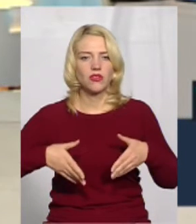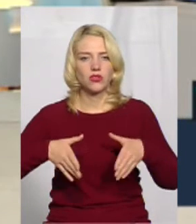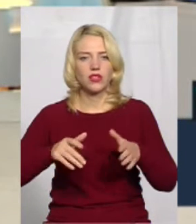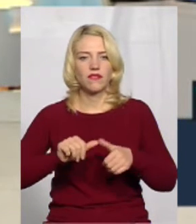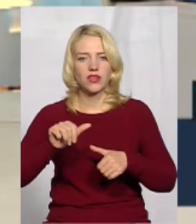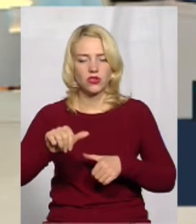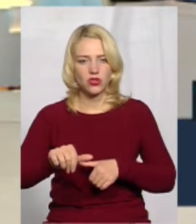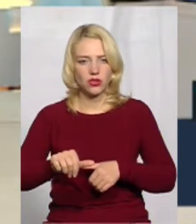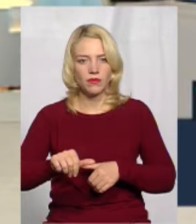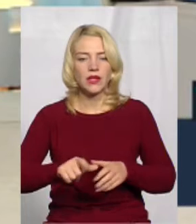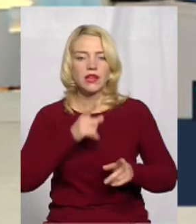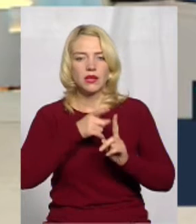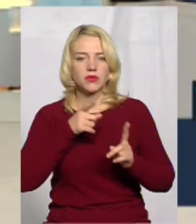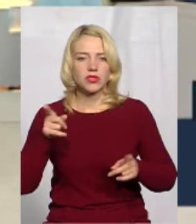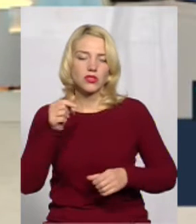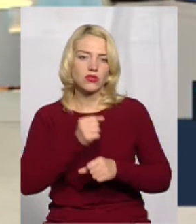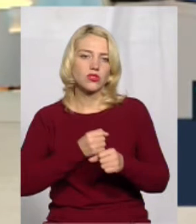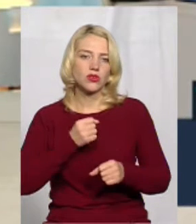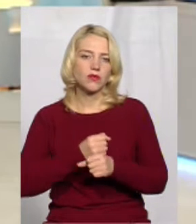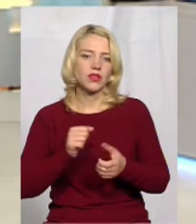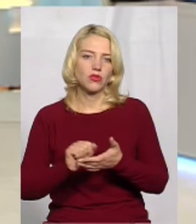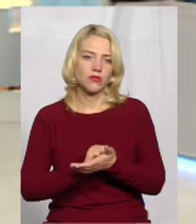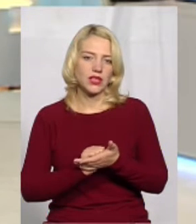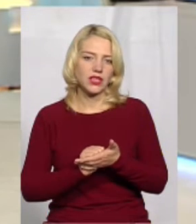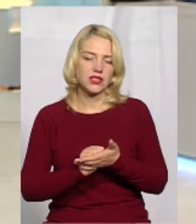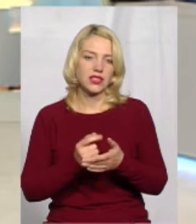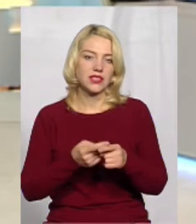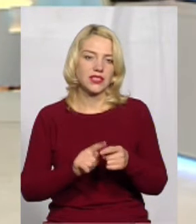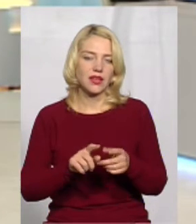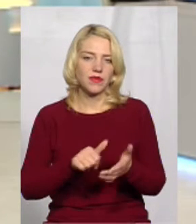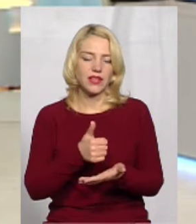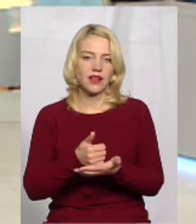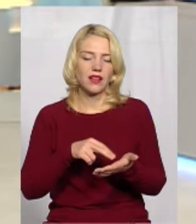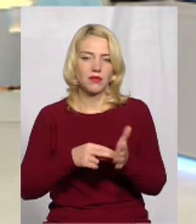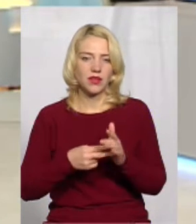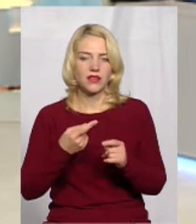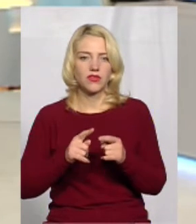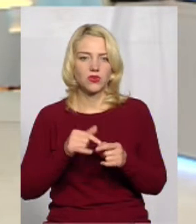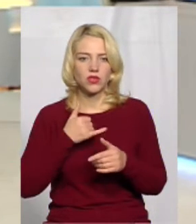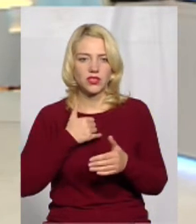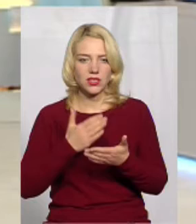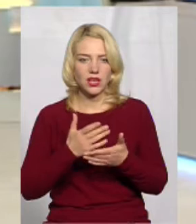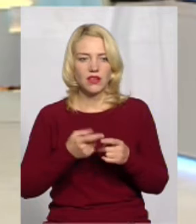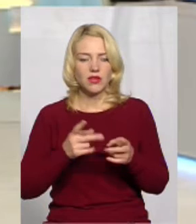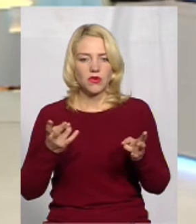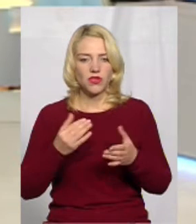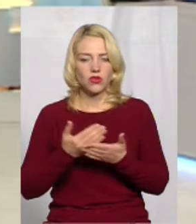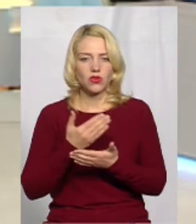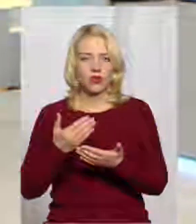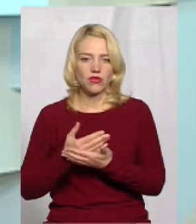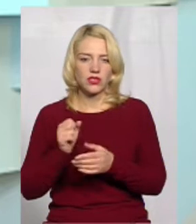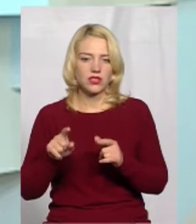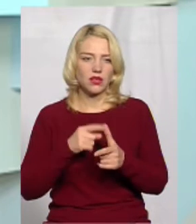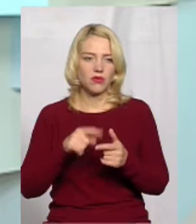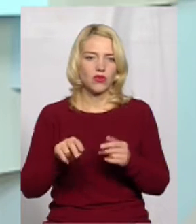виключно під час розробки документації. Це генеральний план, а він у нас є, тобто він має оновлюватися або